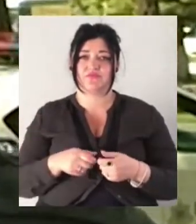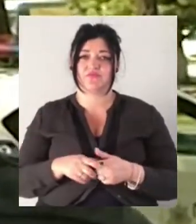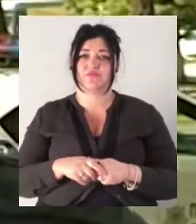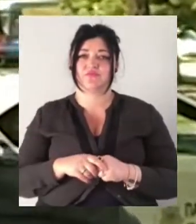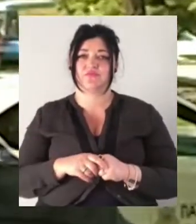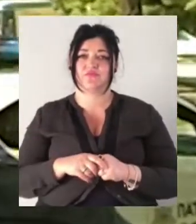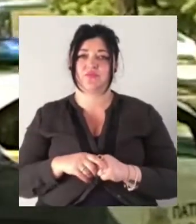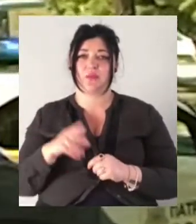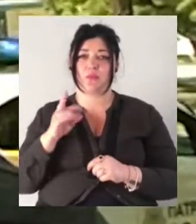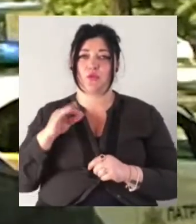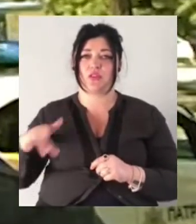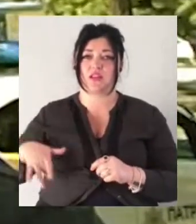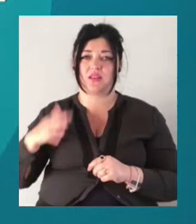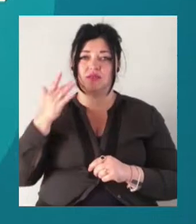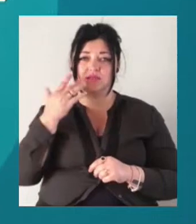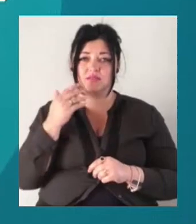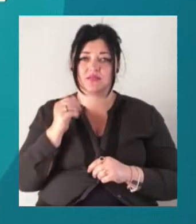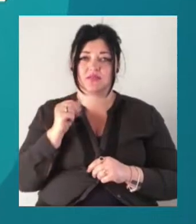ниркам, але потрапили трохи нижче.